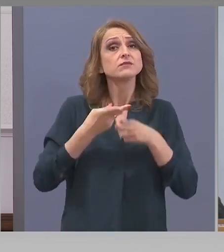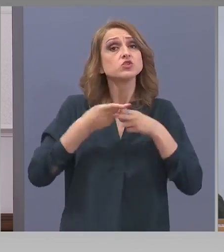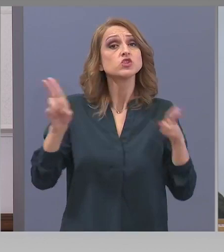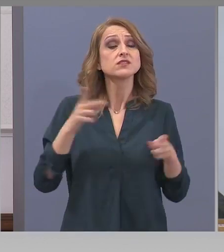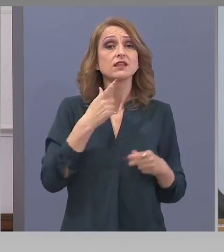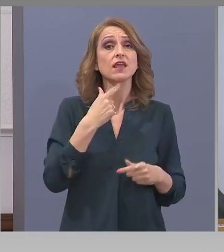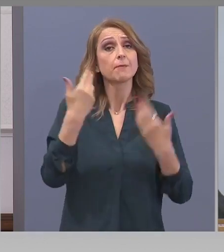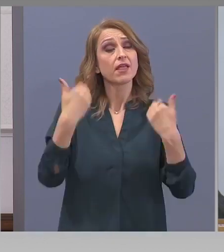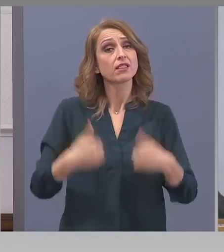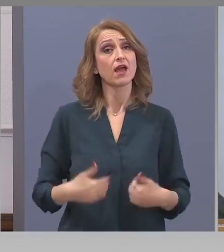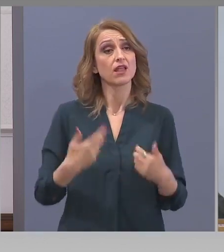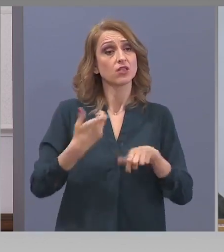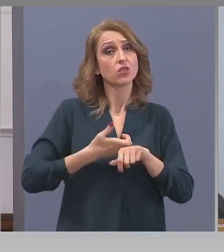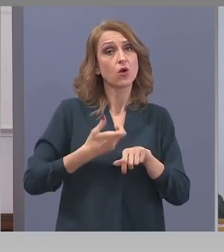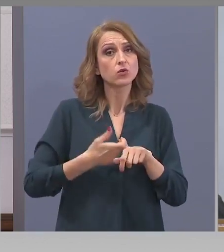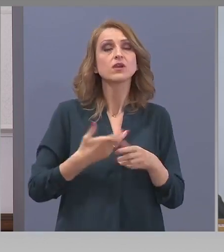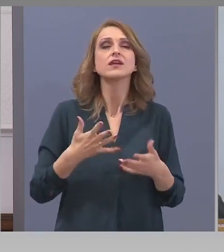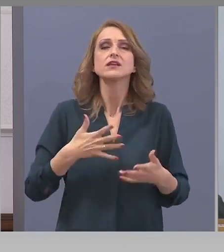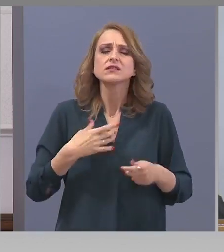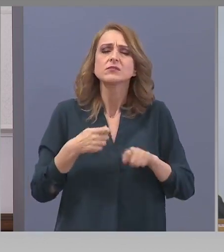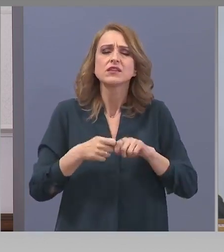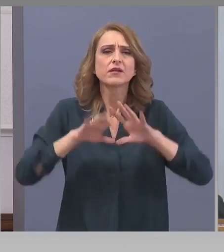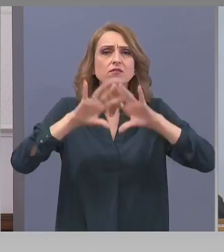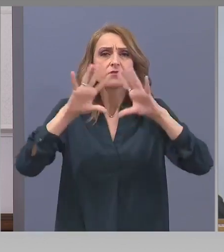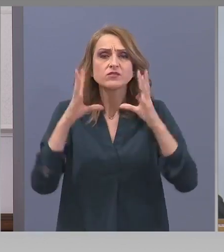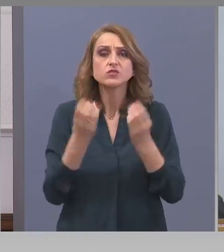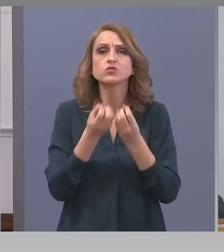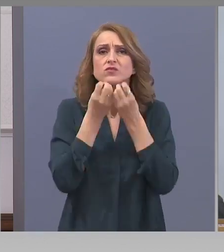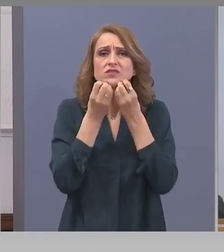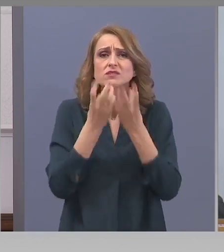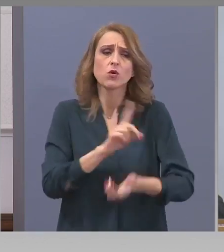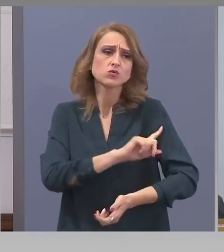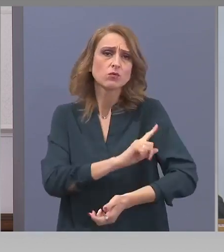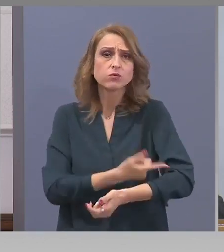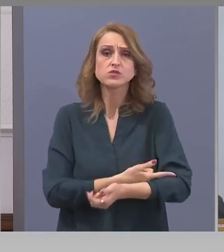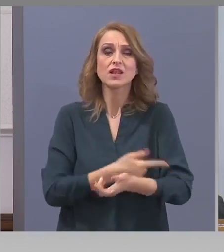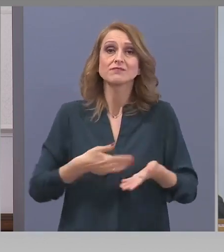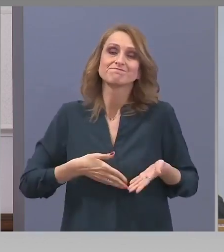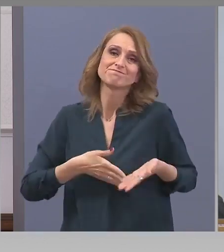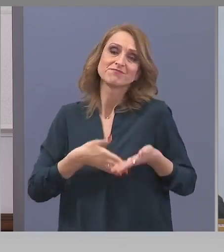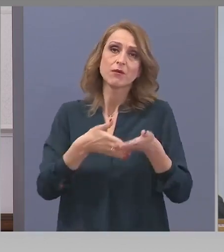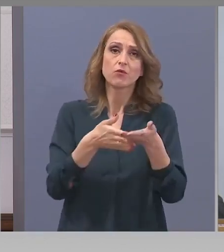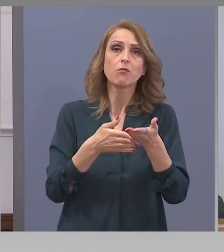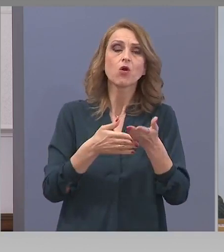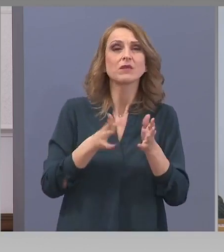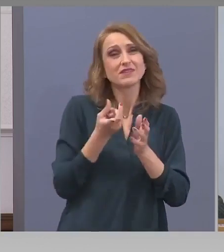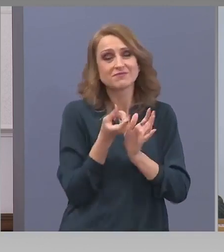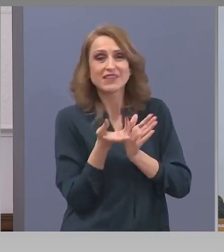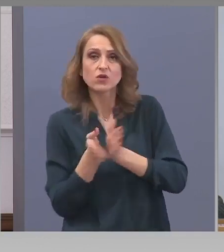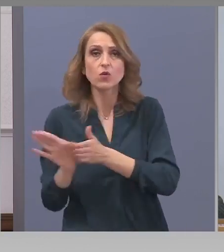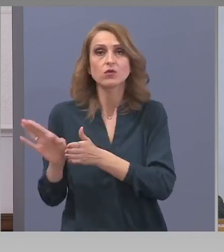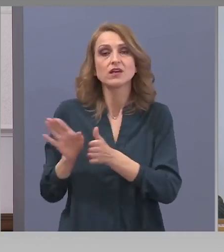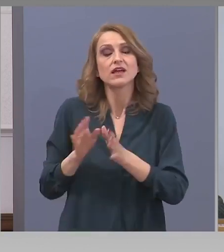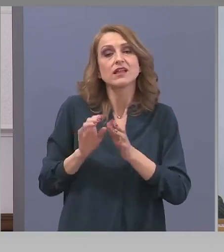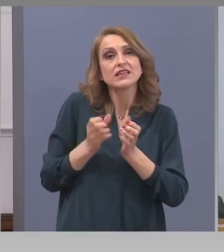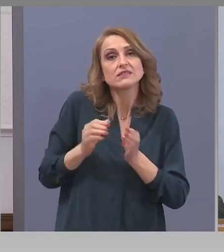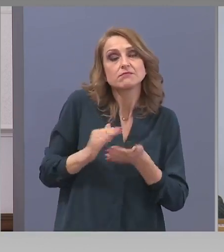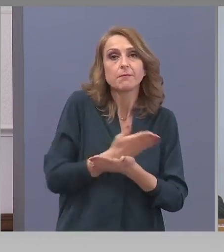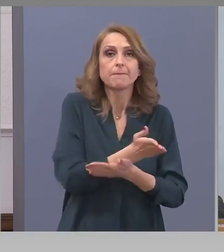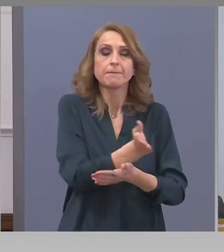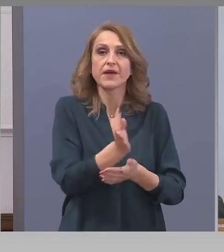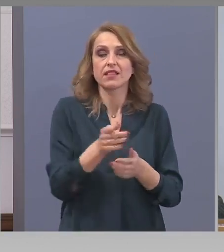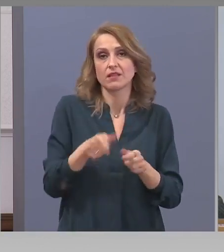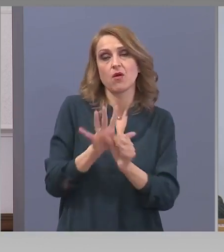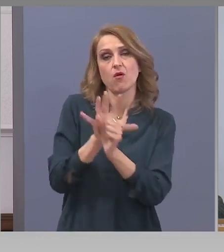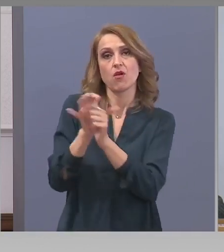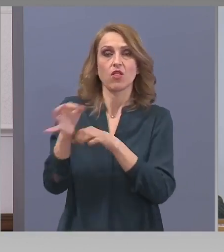Нашата е единствена цял е да направим каквото е по силите ни, за да се отскубни всички заедно с най-малко загуби. Не